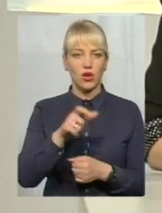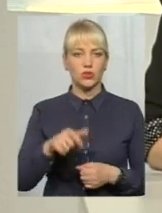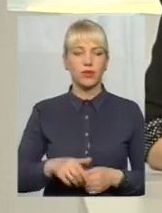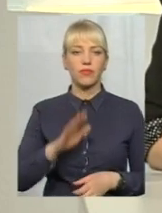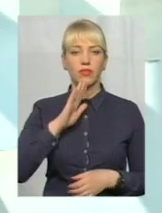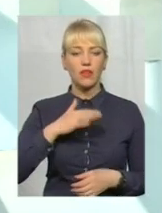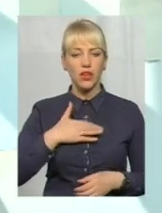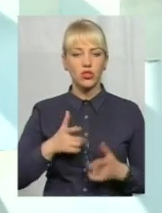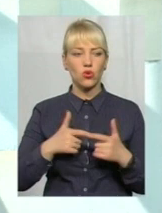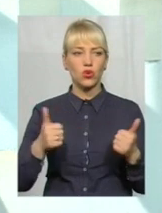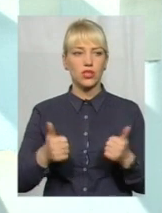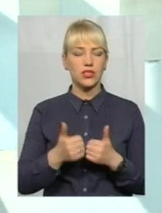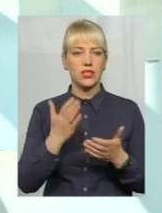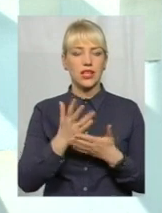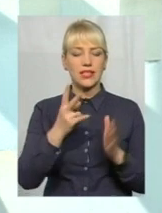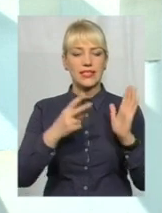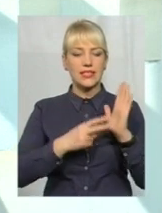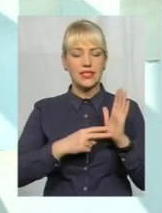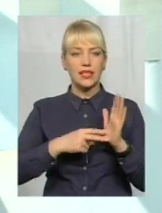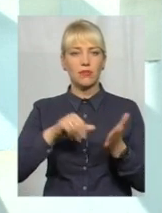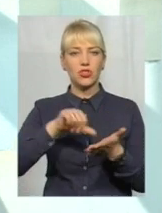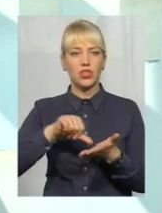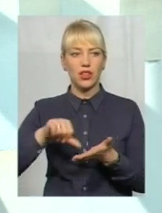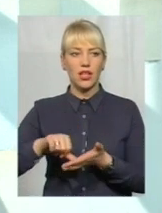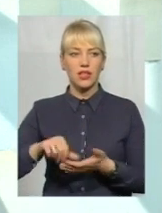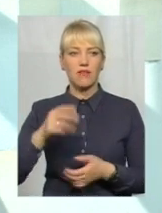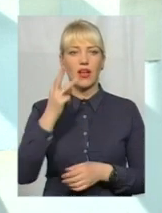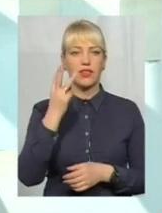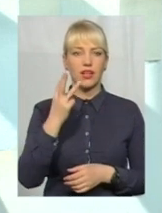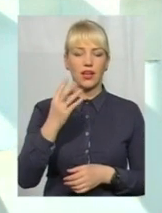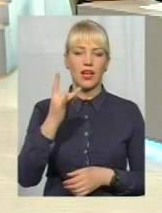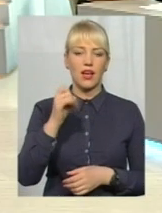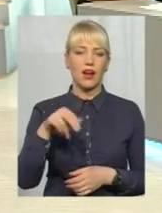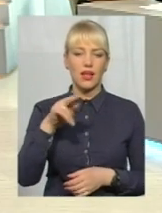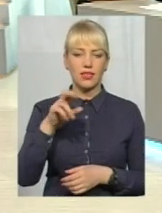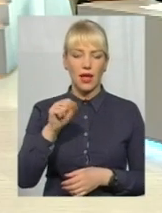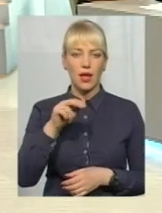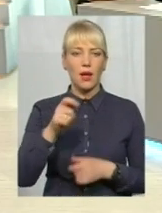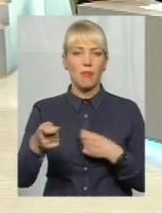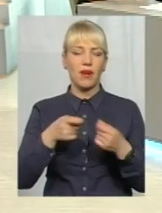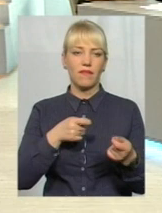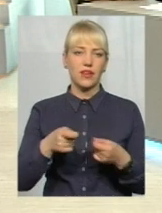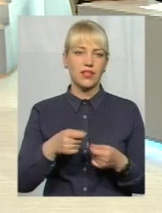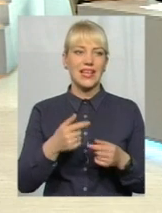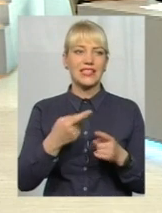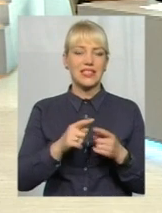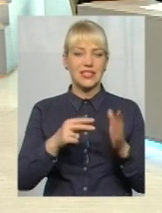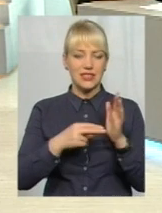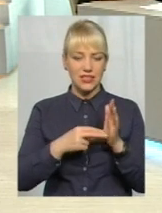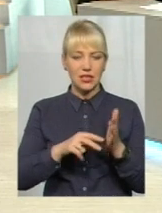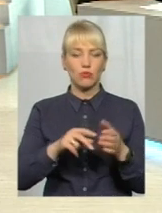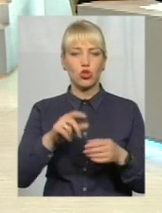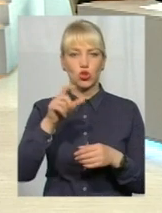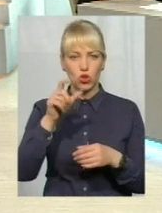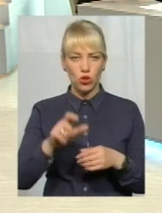організації наразі сім членів, з них три в Радіуправління. Тобто сім чоловік організовують з міською